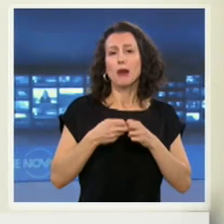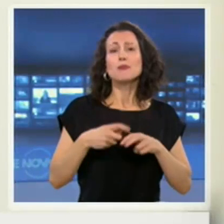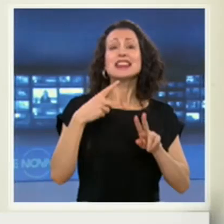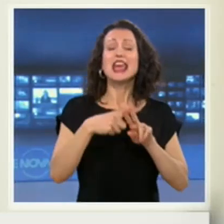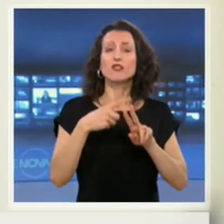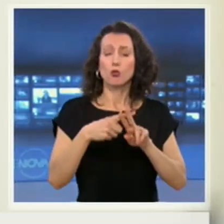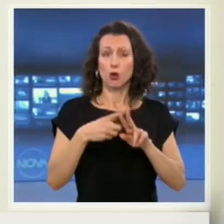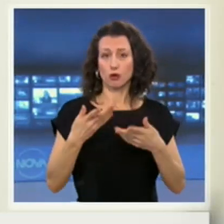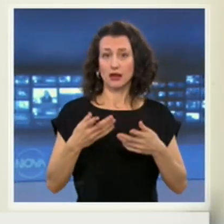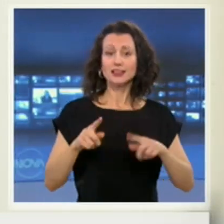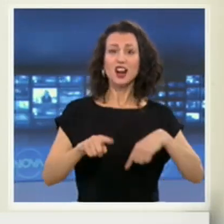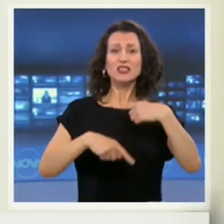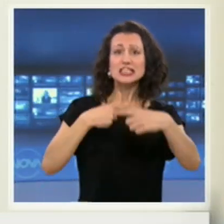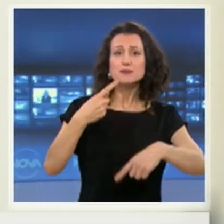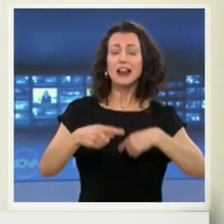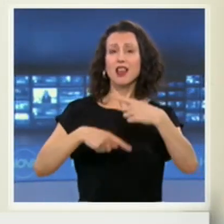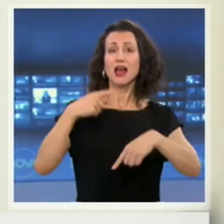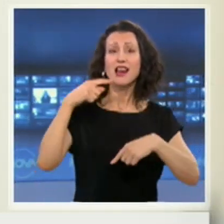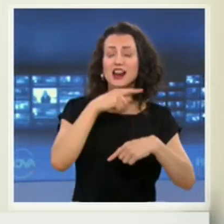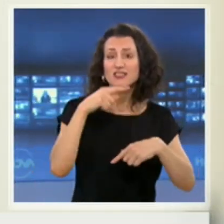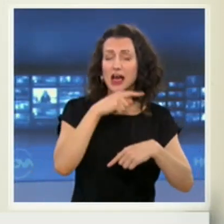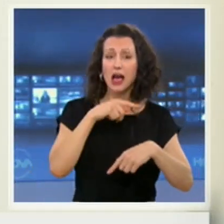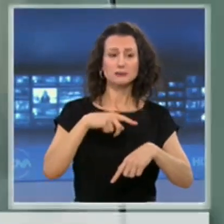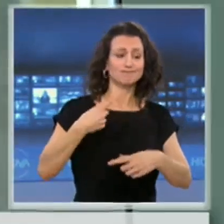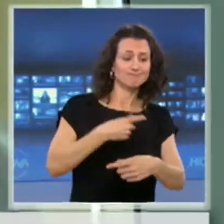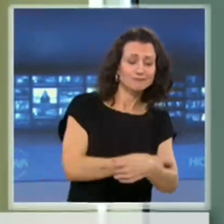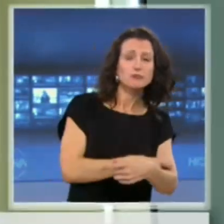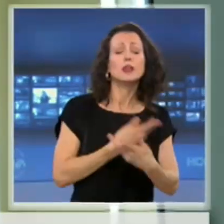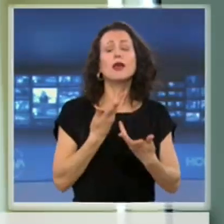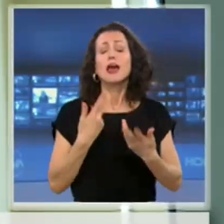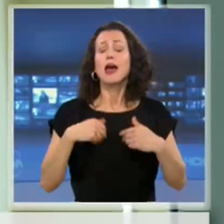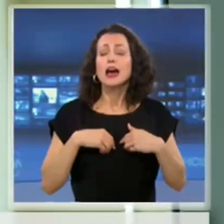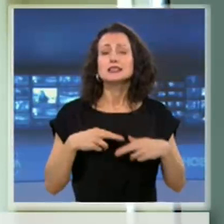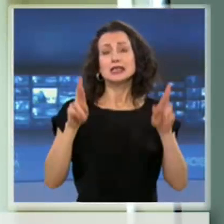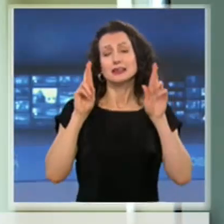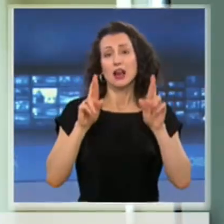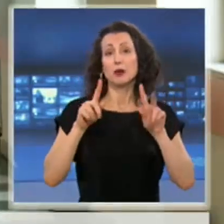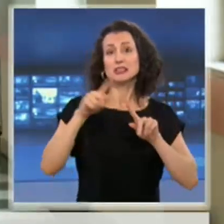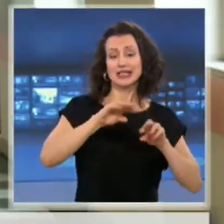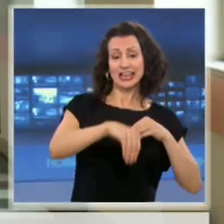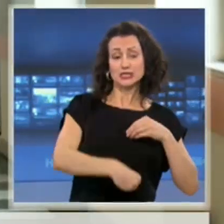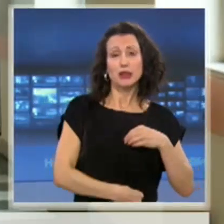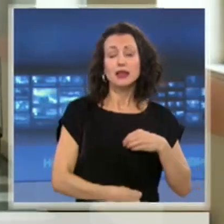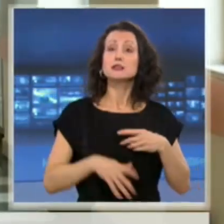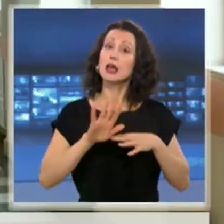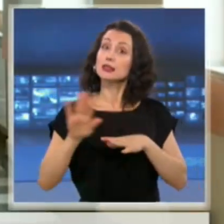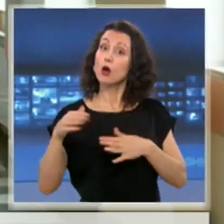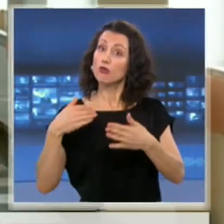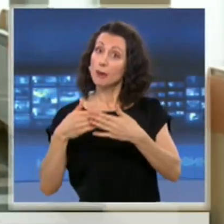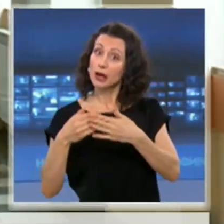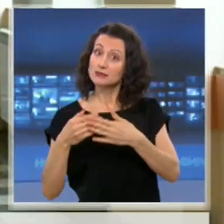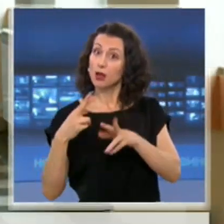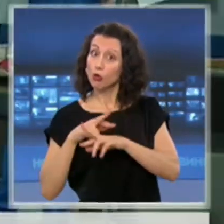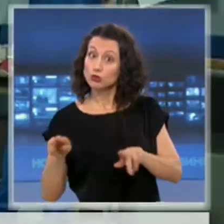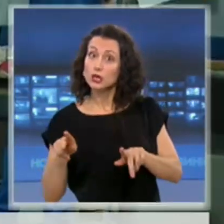Хемотиализа, а другия, което се надявам е трансплантация. Негови близки са готови да му станат донор. Затова и мъжът си